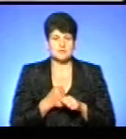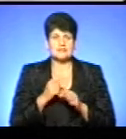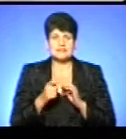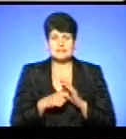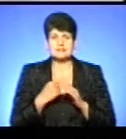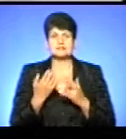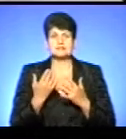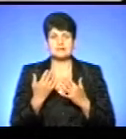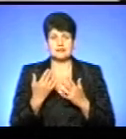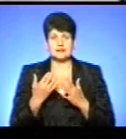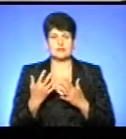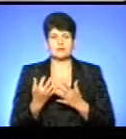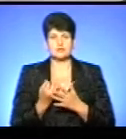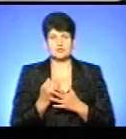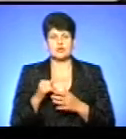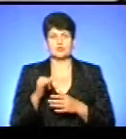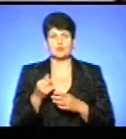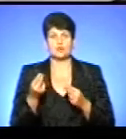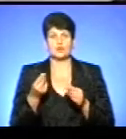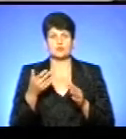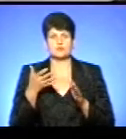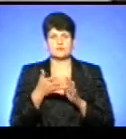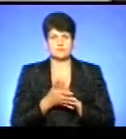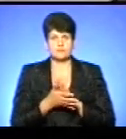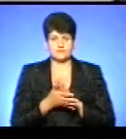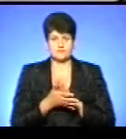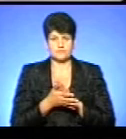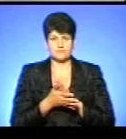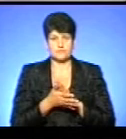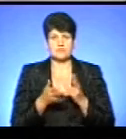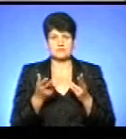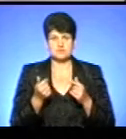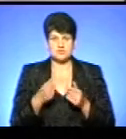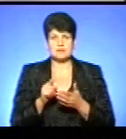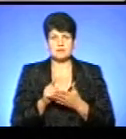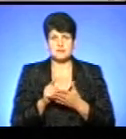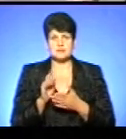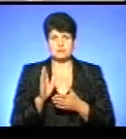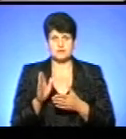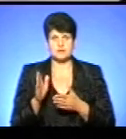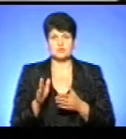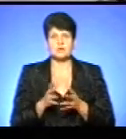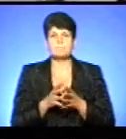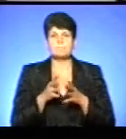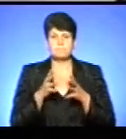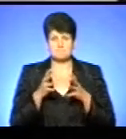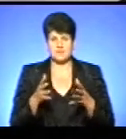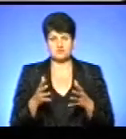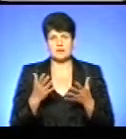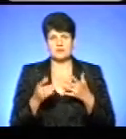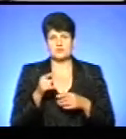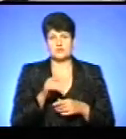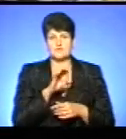скільки виходить, де ті гроші діваються. Звичайно, пенсії повинні бути багато більше. Але вони